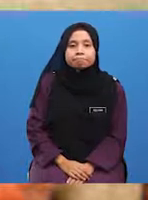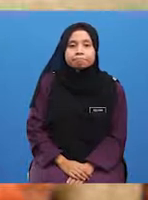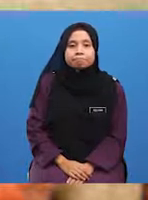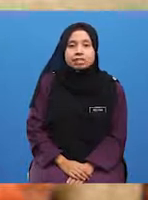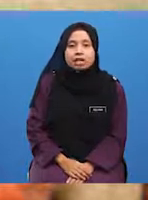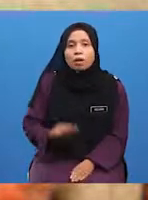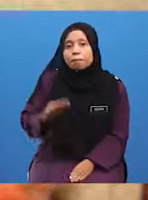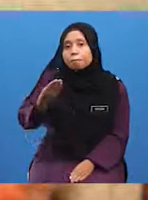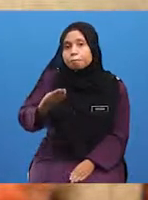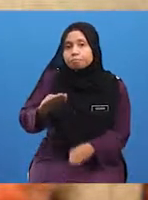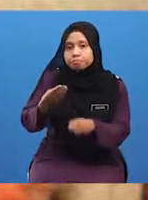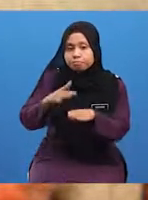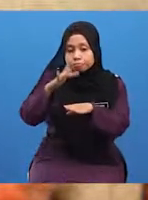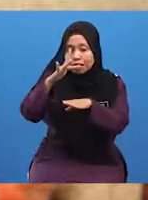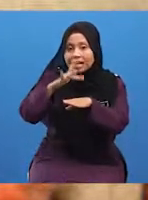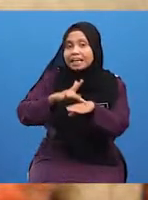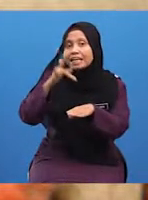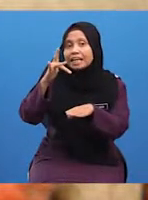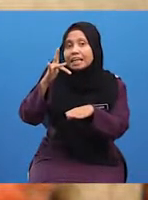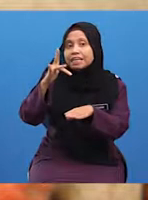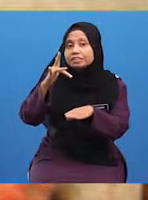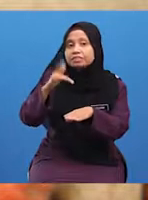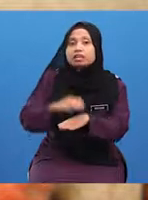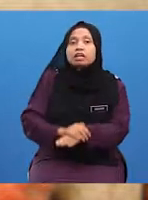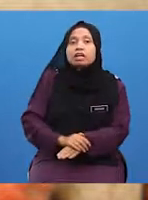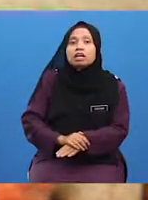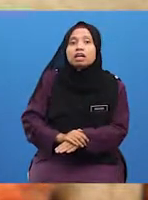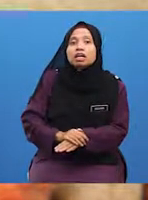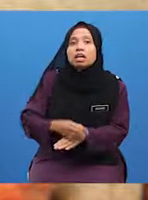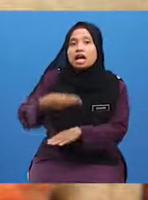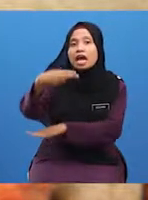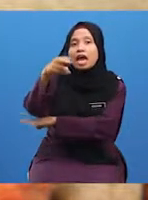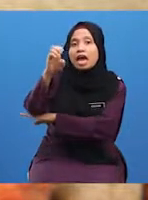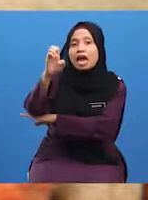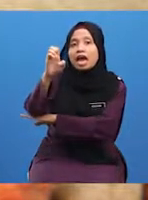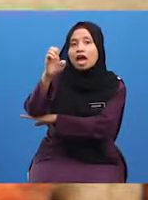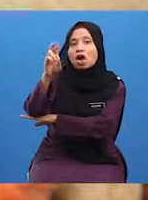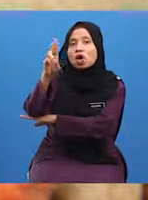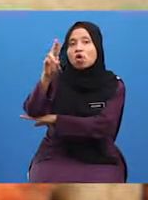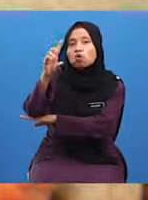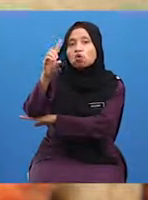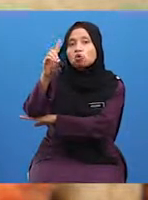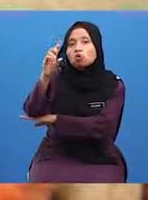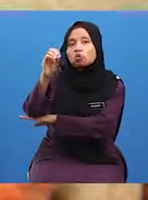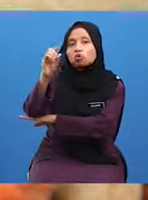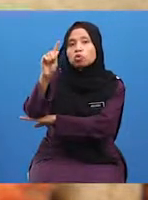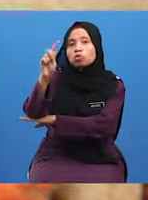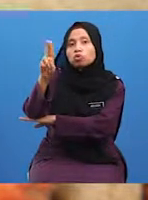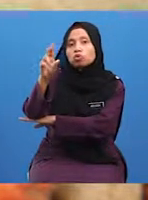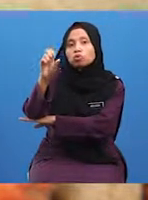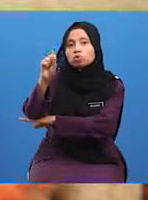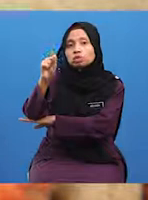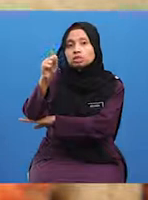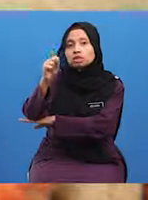Beliau telah diberi gelaran sebagai Herodotus dan Pilitinus Arab.